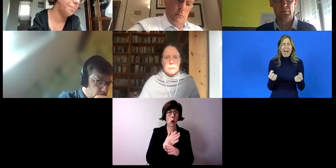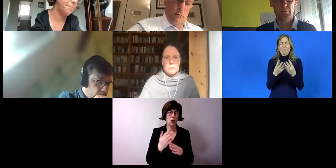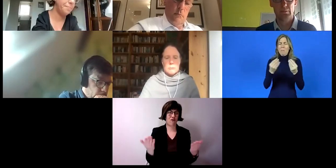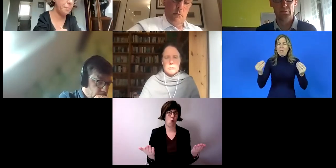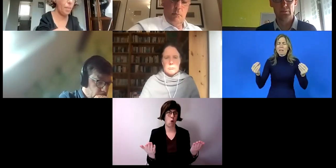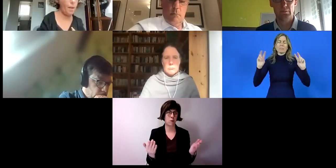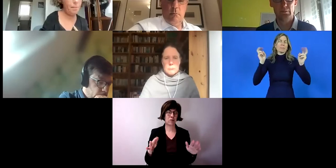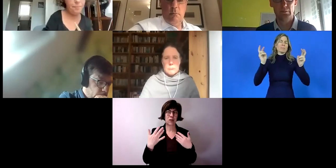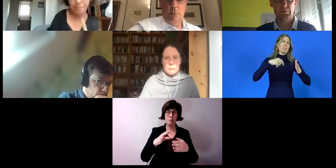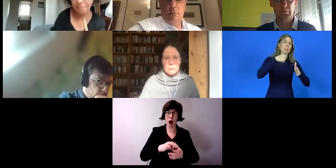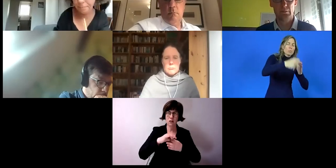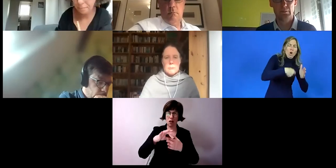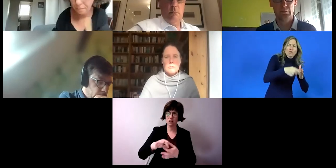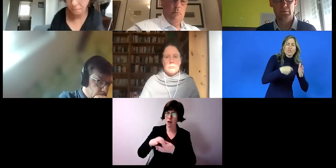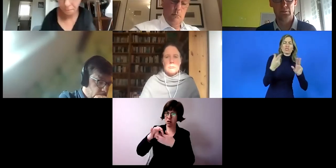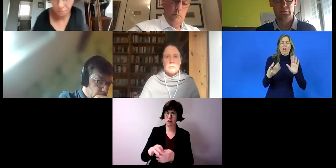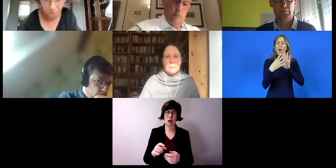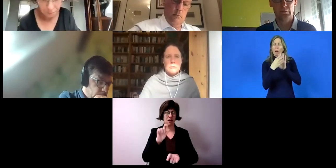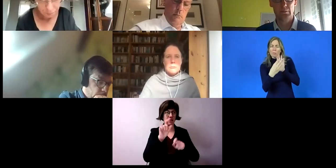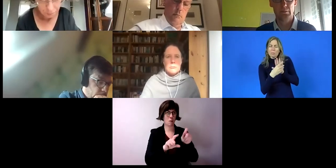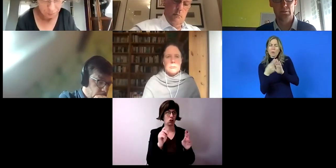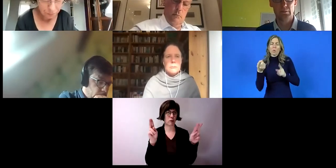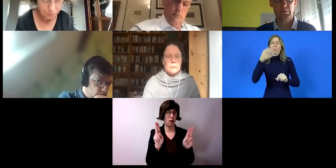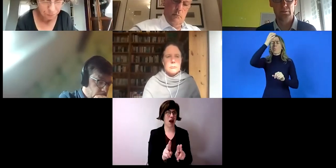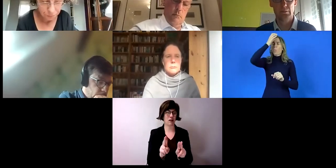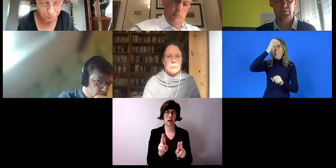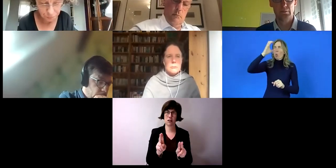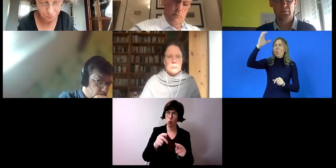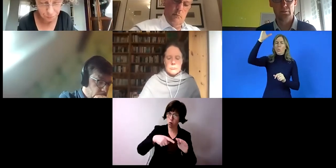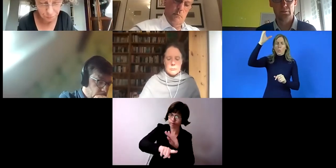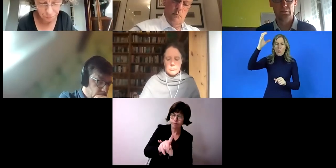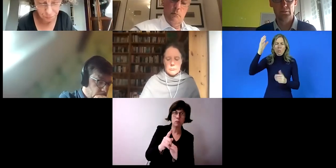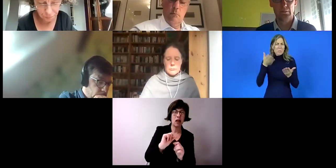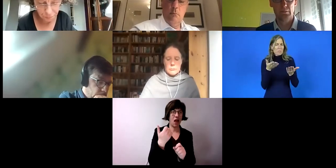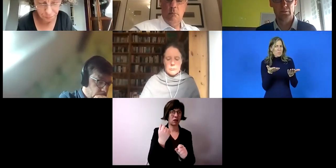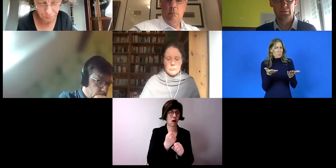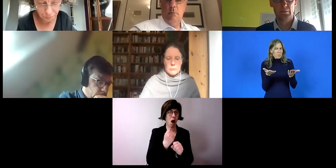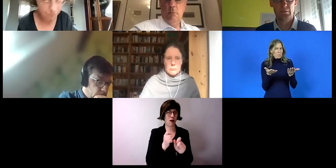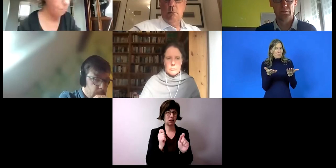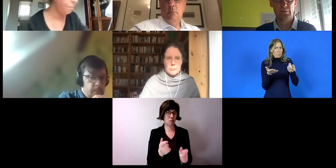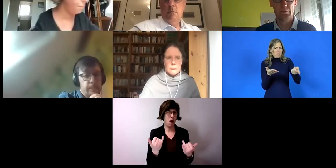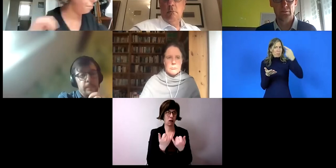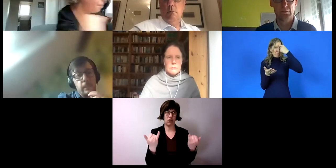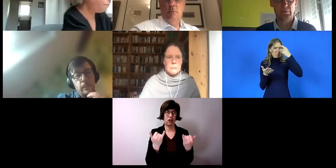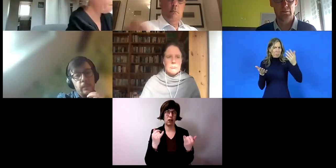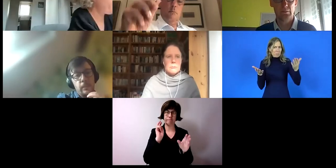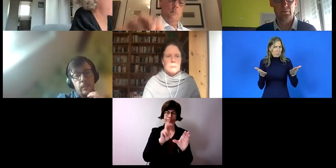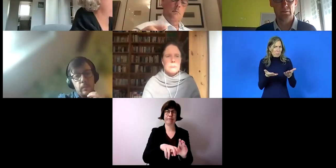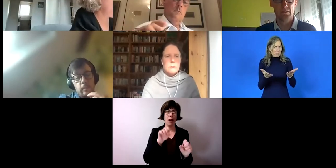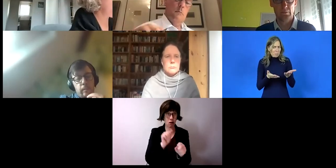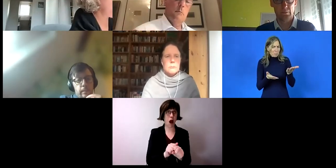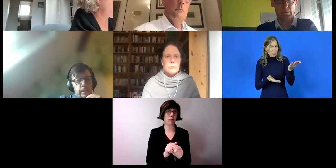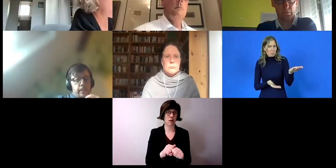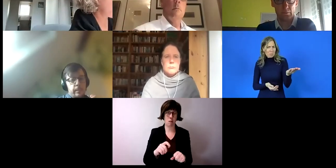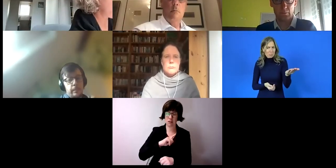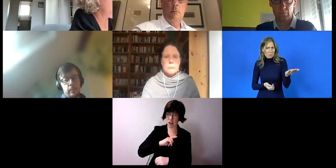Also das sind ja Ansätze sozusagen, wie Menschen mit Beeinträchtigung in den ersten Arbeitsmarkt gelangen können. Und da